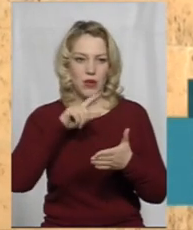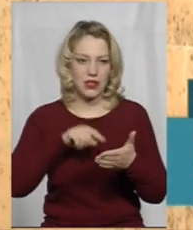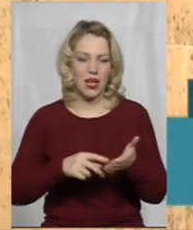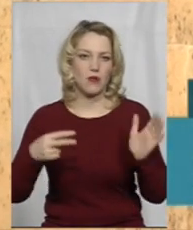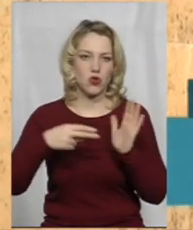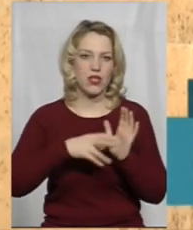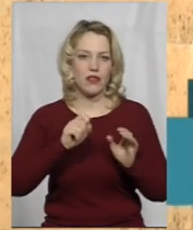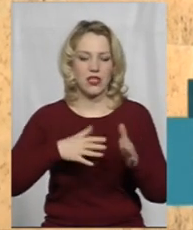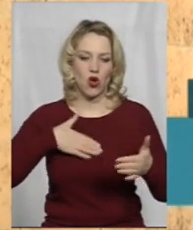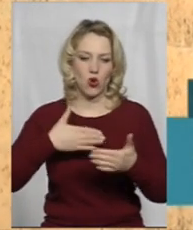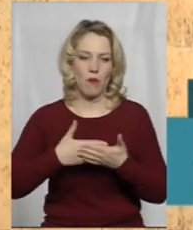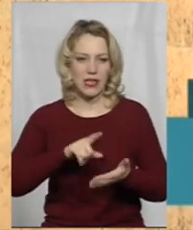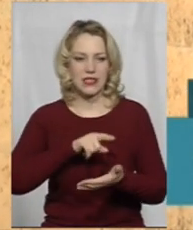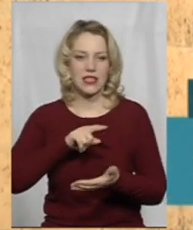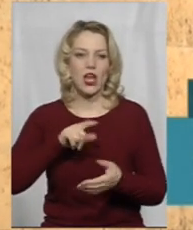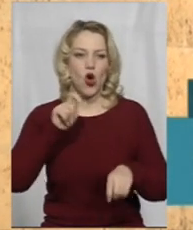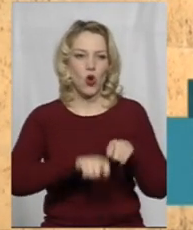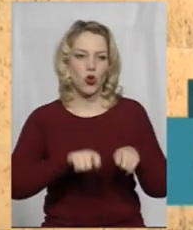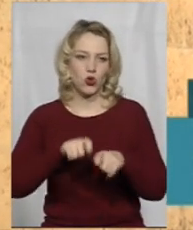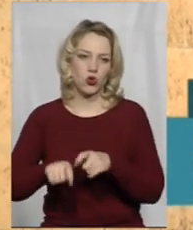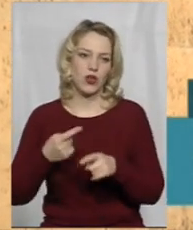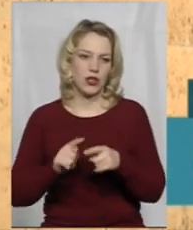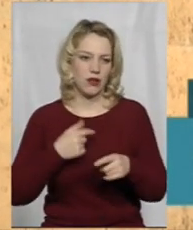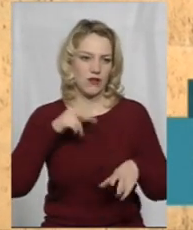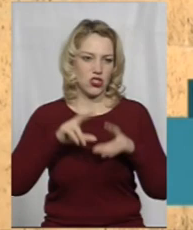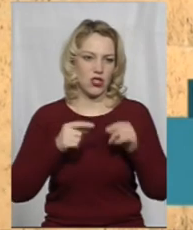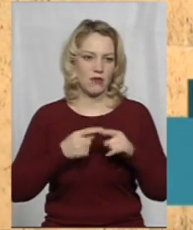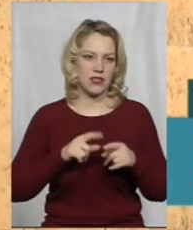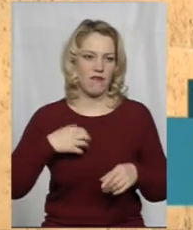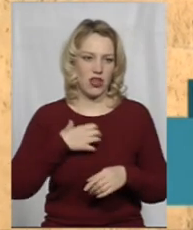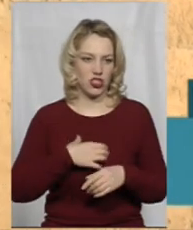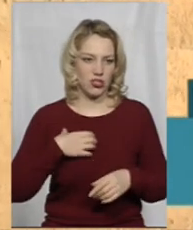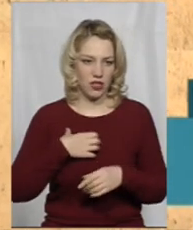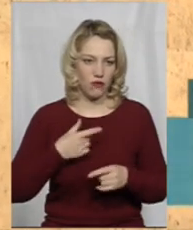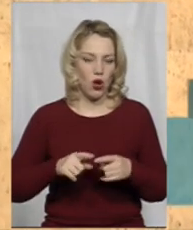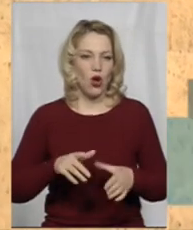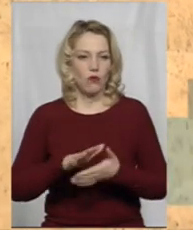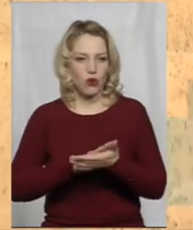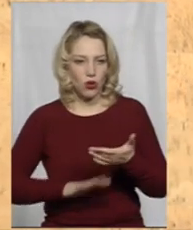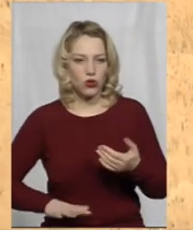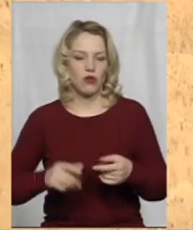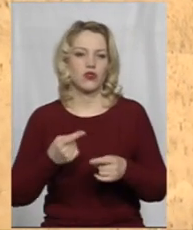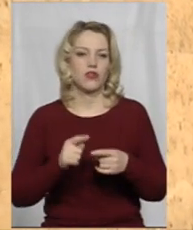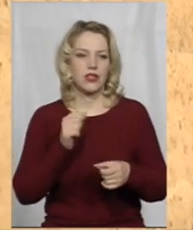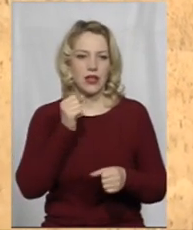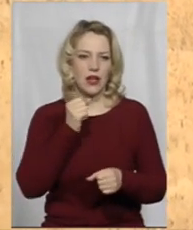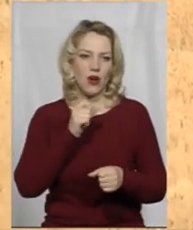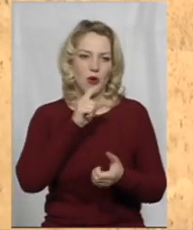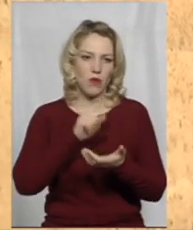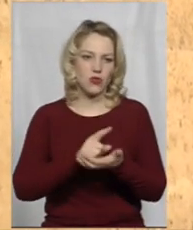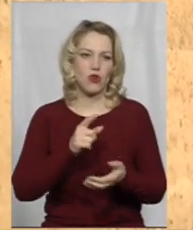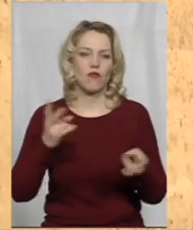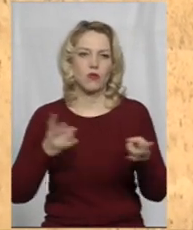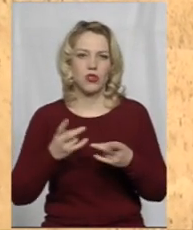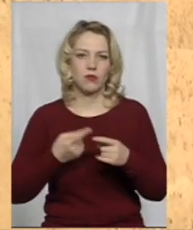громадський контроль. І це надзвичайно важливо, як ми вважаємо. Продовжувати обов'язково потрібні ті напрямки,